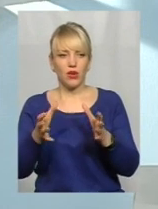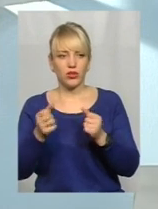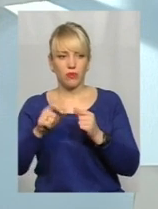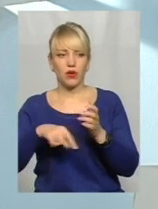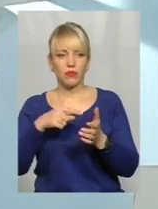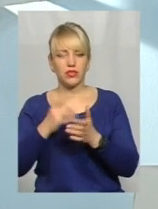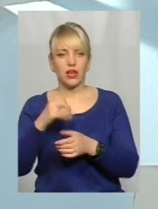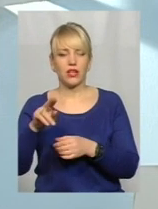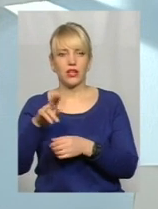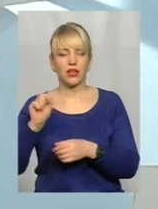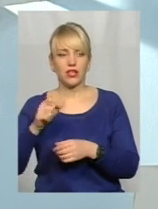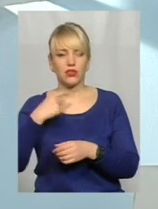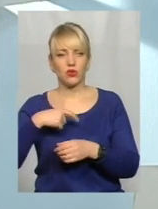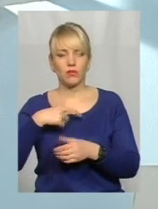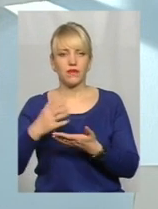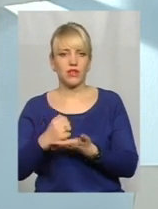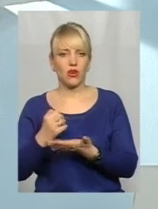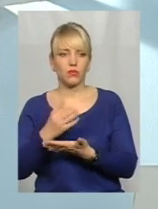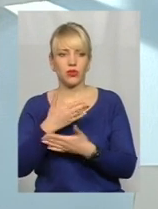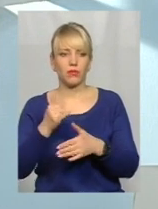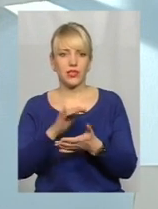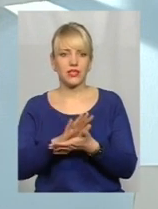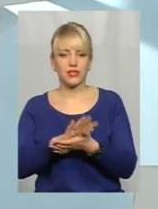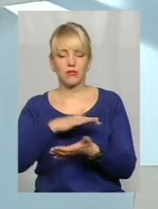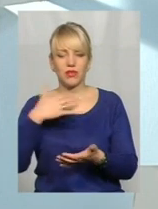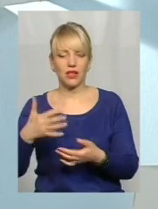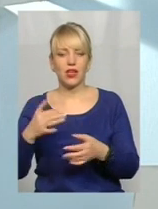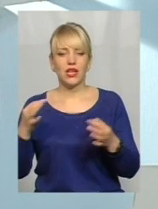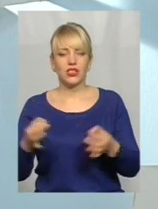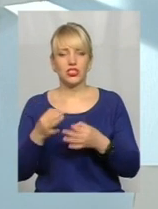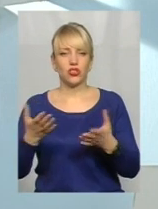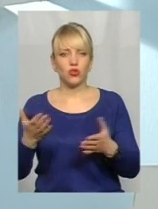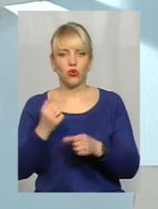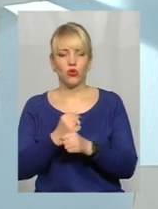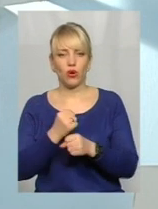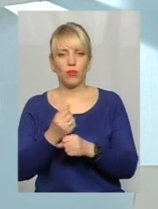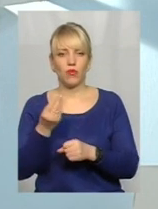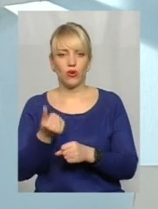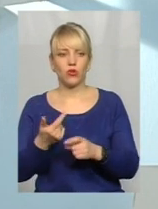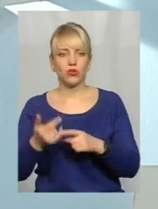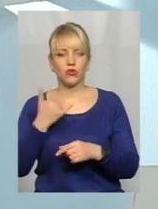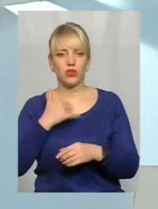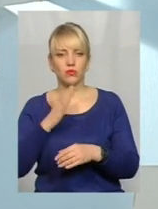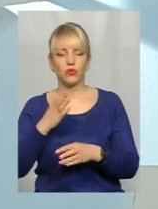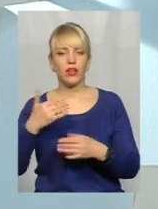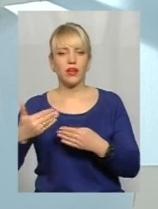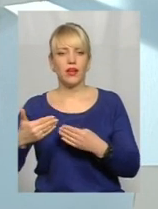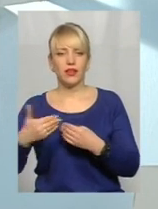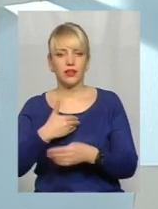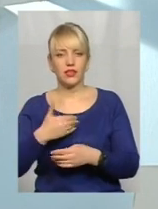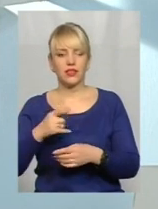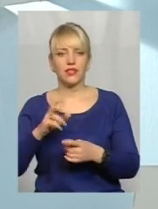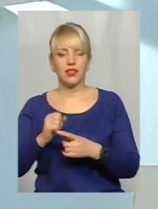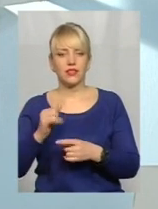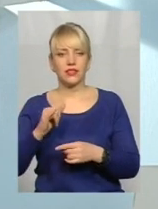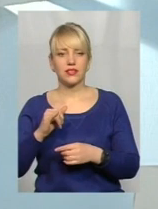мешканців Хмельницького, собі в заробіток. Тобто ми із сміття, із нічого робимо гроші. Крім того, скажу, що в нас буде хороший гість із Об'єднаних Арабських